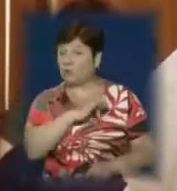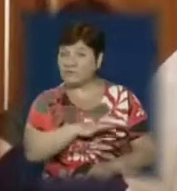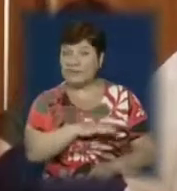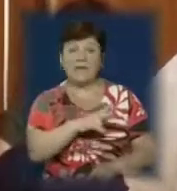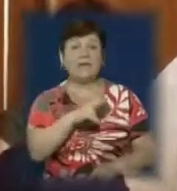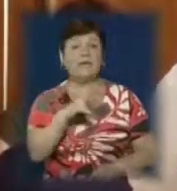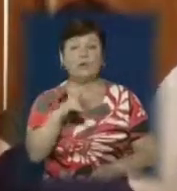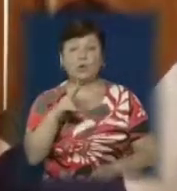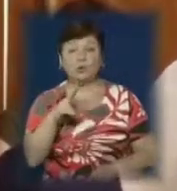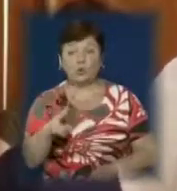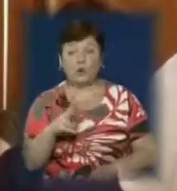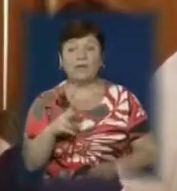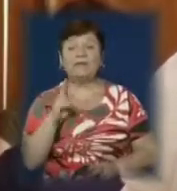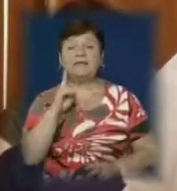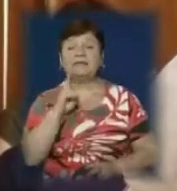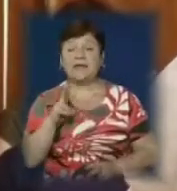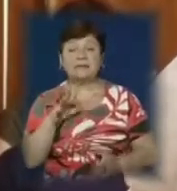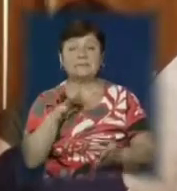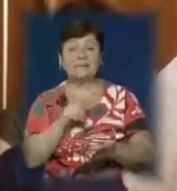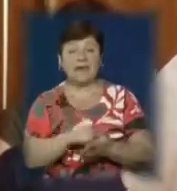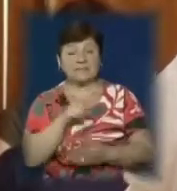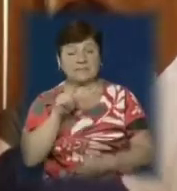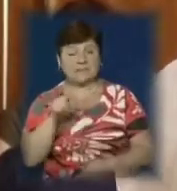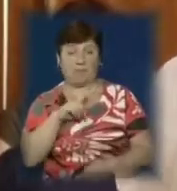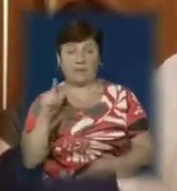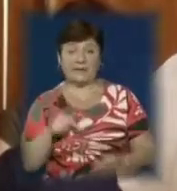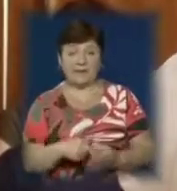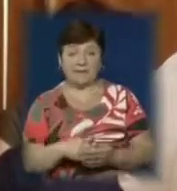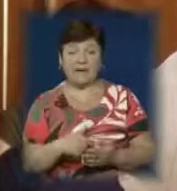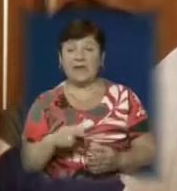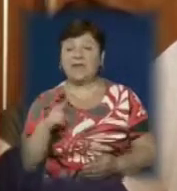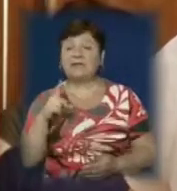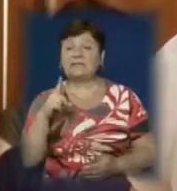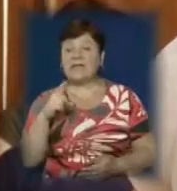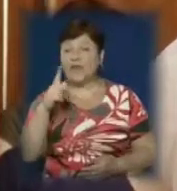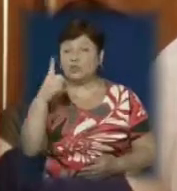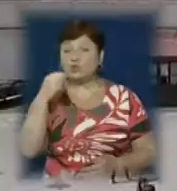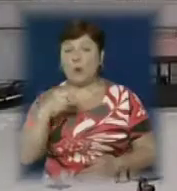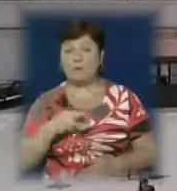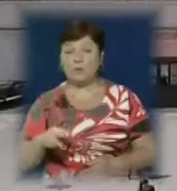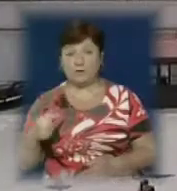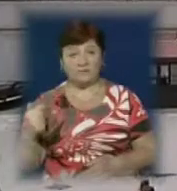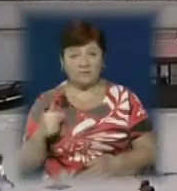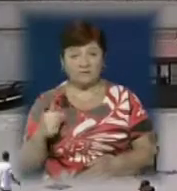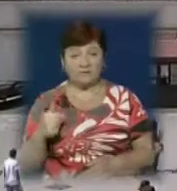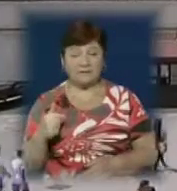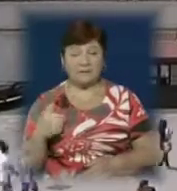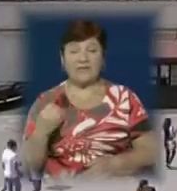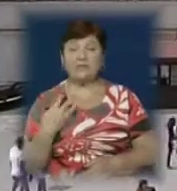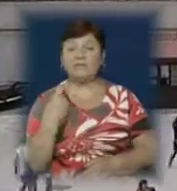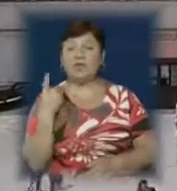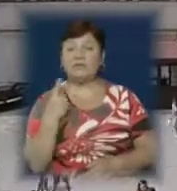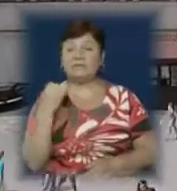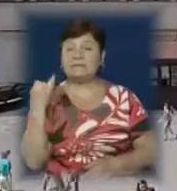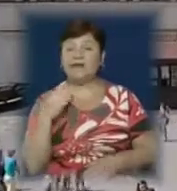ніхто з депутатів, ні фінуправління не займається цим питанням. Це майже 100 мільйонів гривень. Ще один цікавий факт,